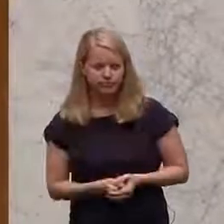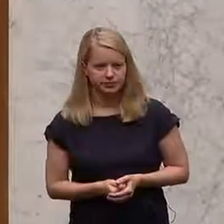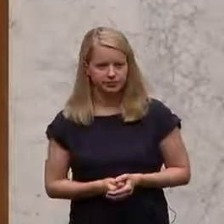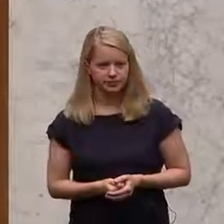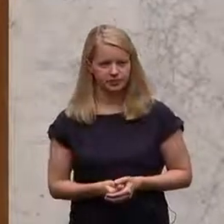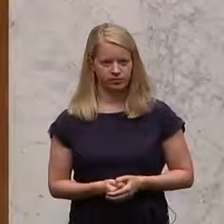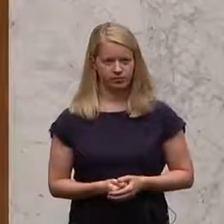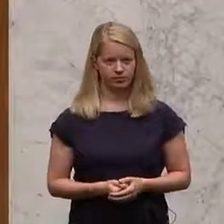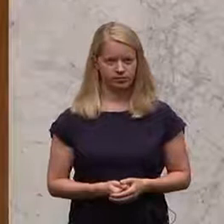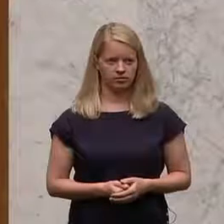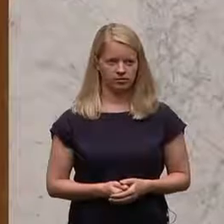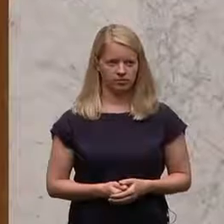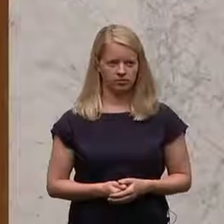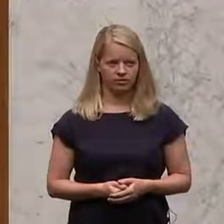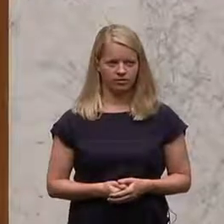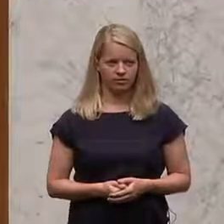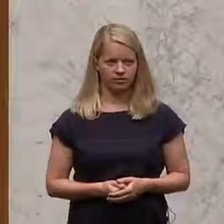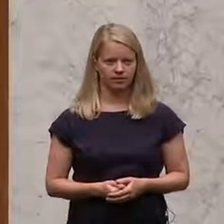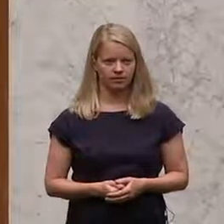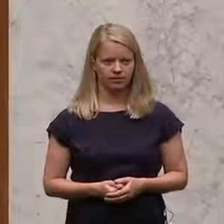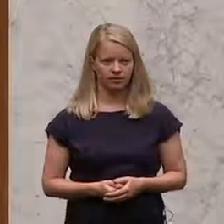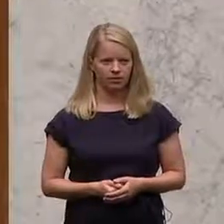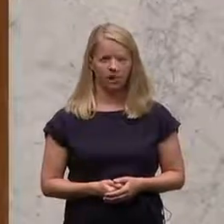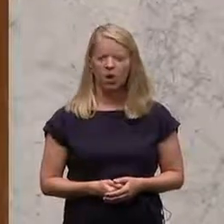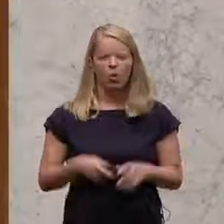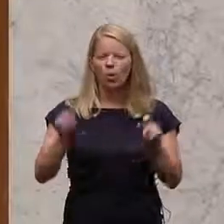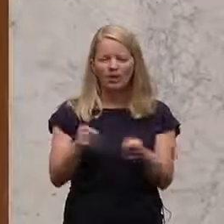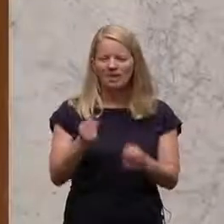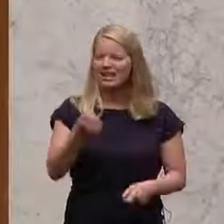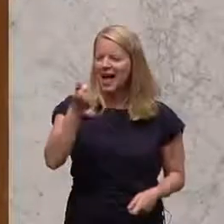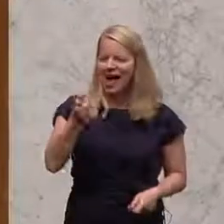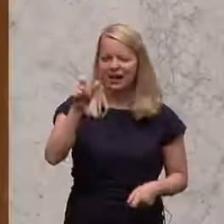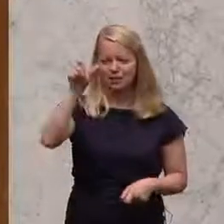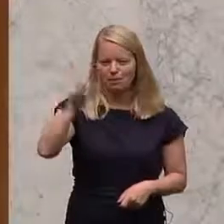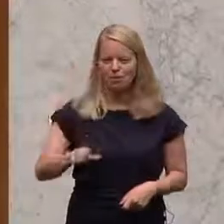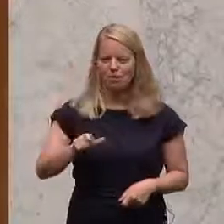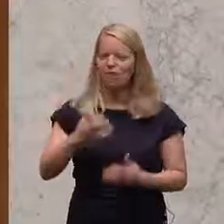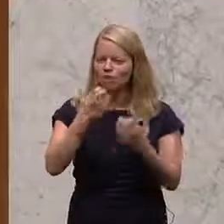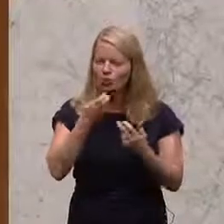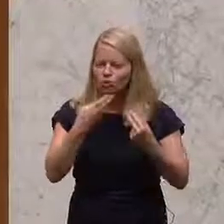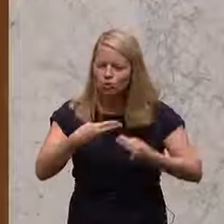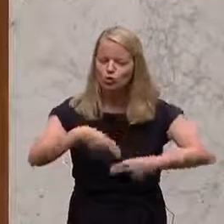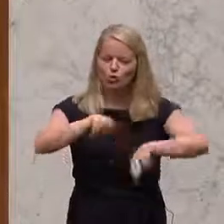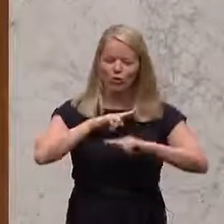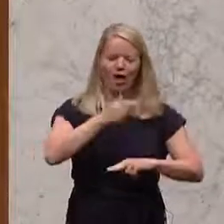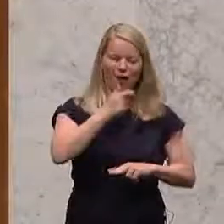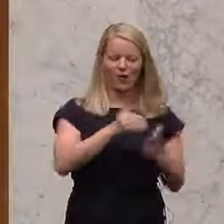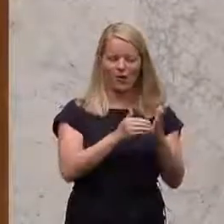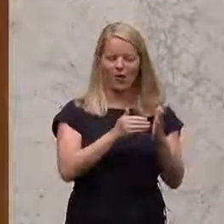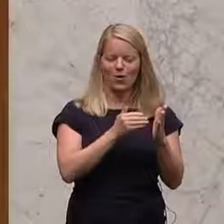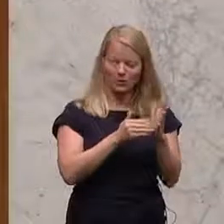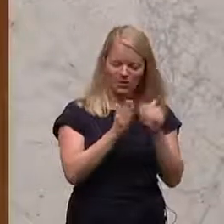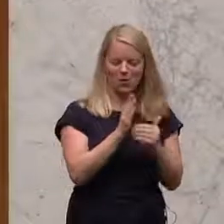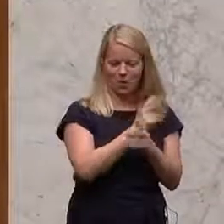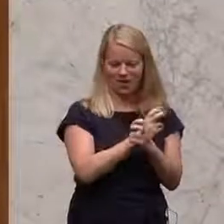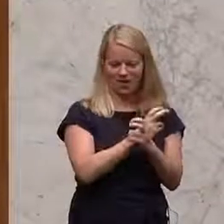eine Person hätte gesagt, wir wollen zurück zum alten österreichischen System? Gelächelt haben sie, als wir gefragt